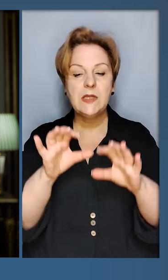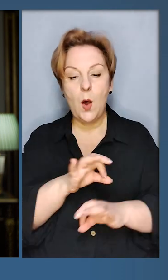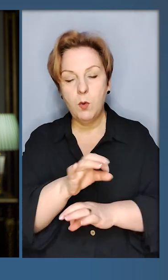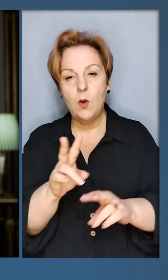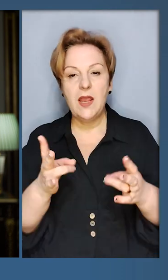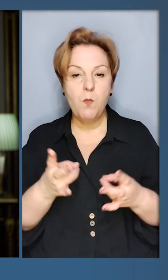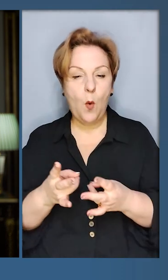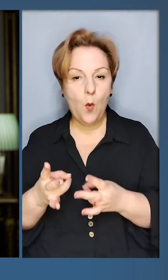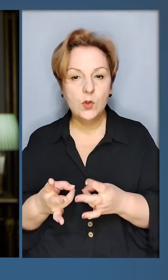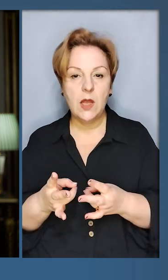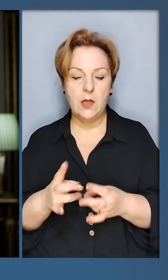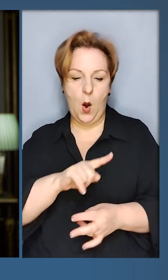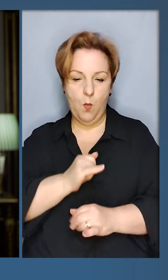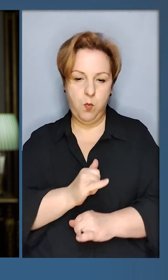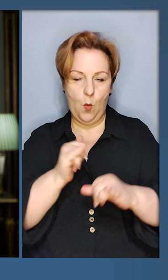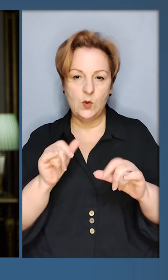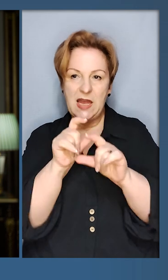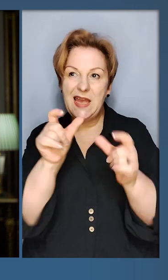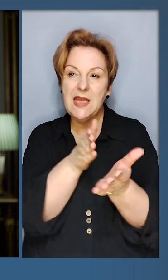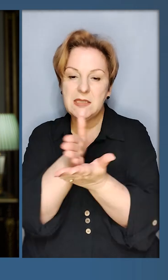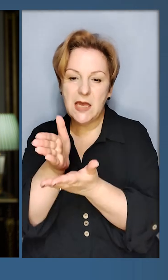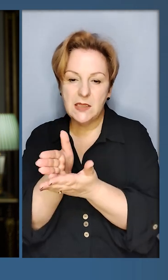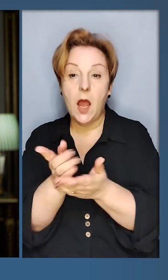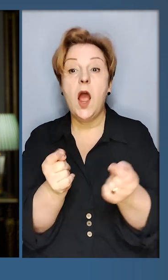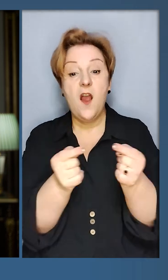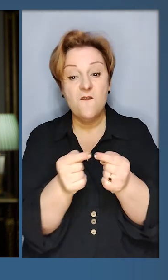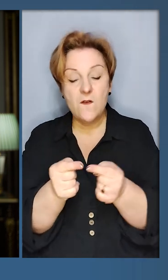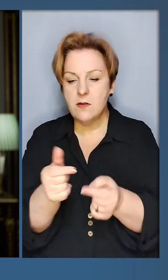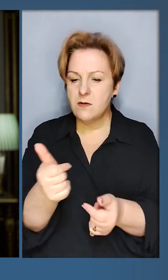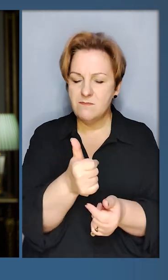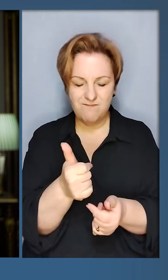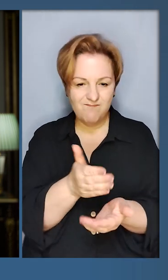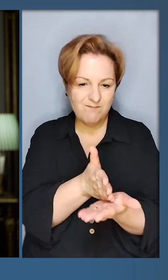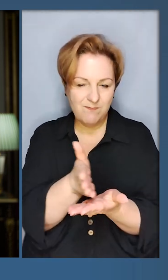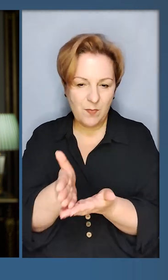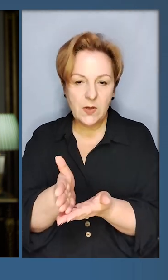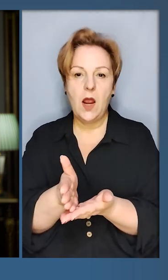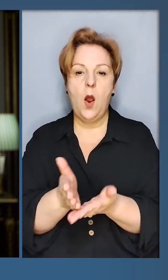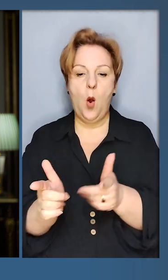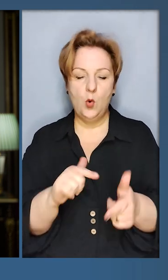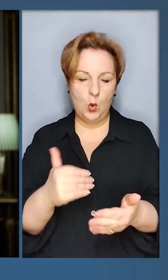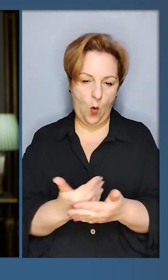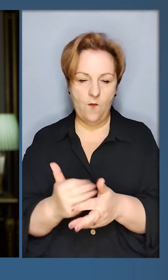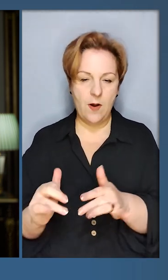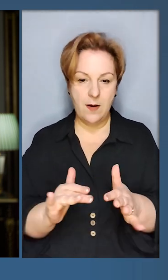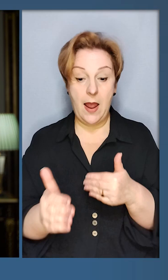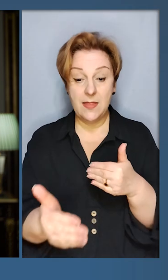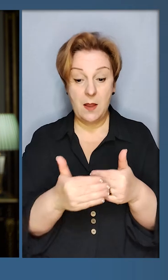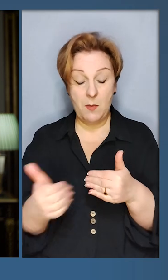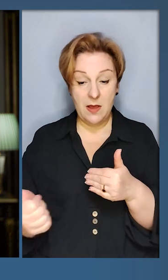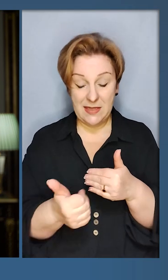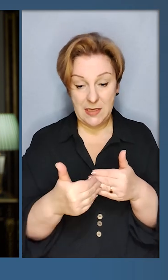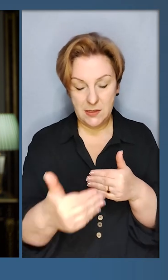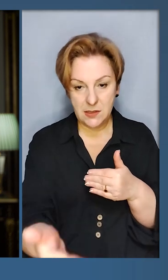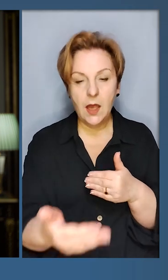законопроєкти, які потрібні, про посилення інституцій. Визначили з пріоритетами і готуємо нові кроки. І найближчими